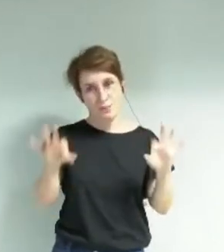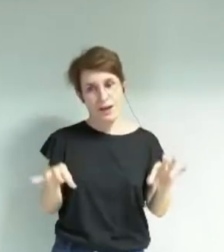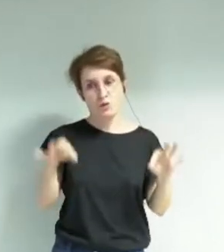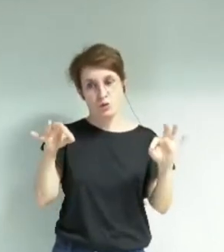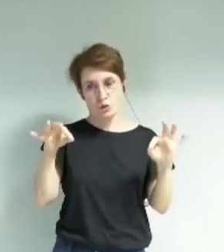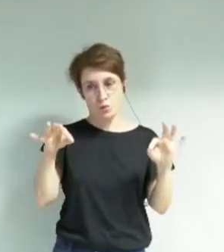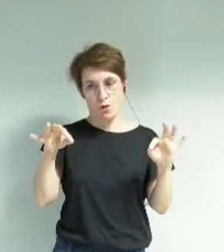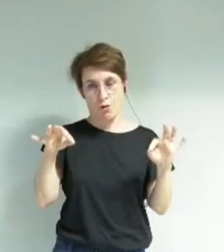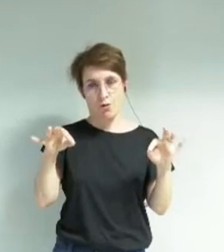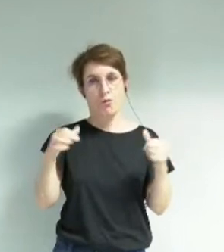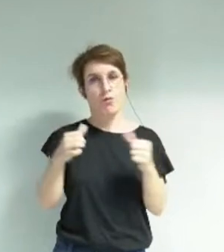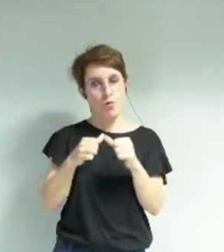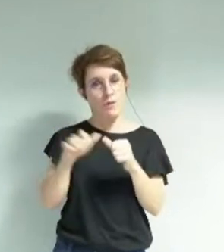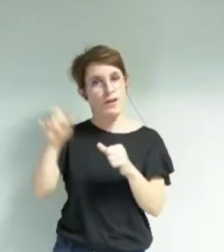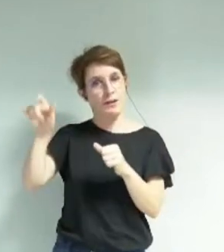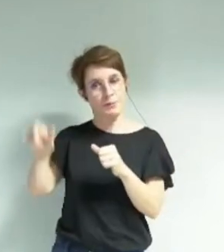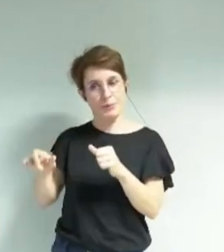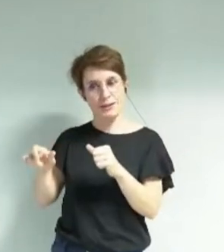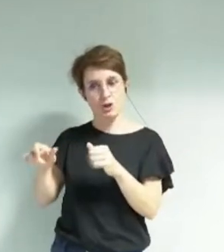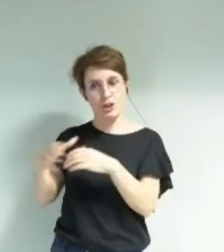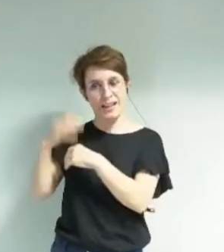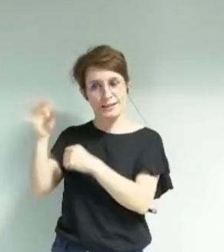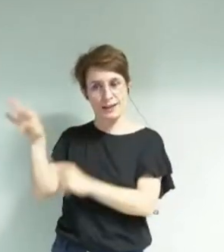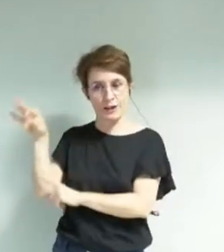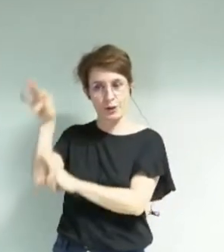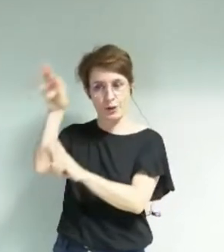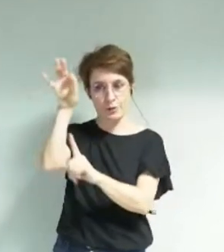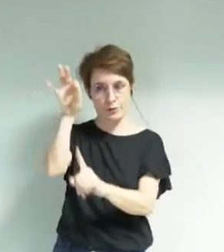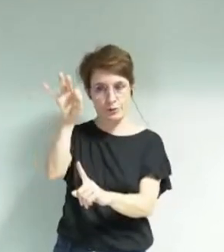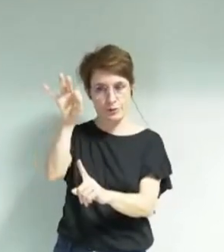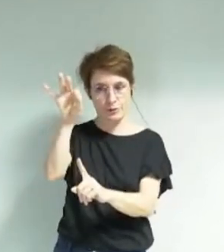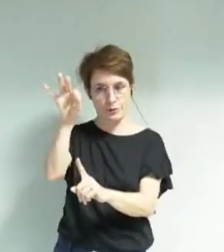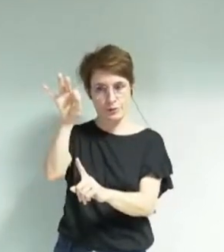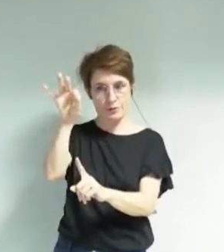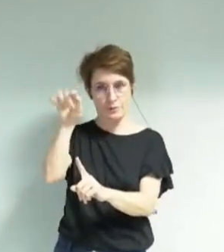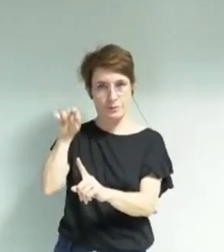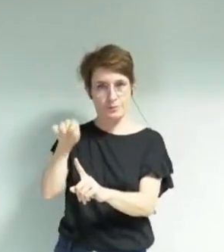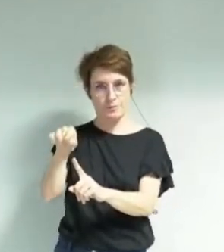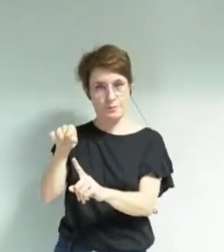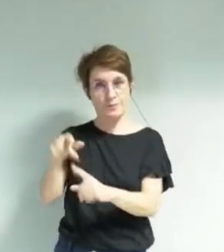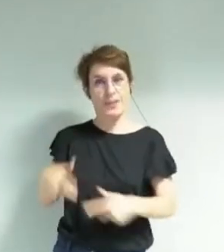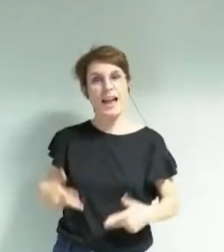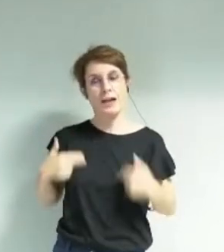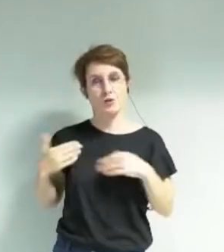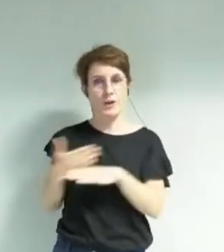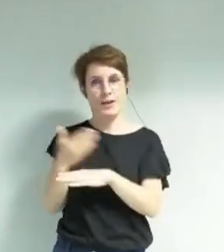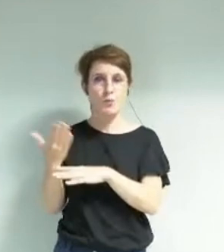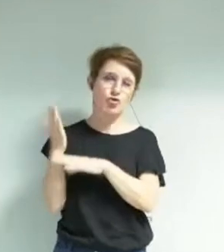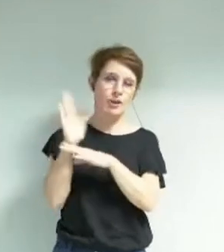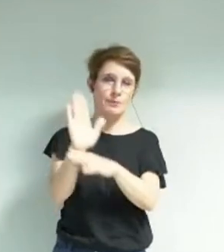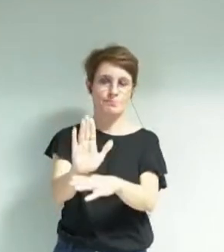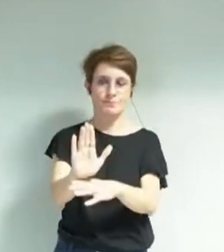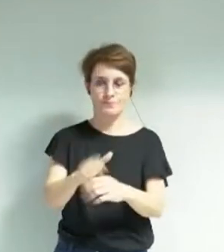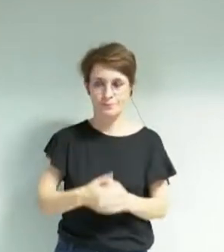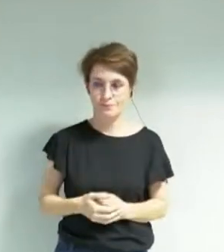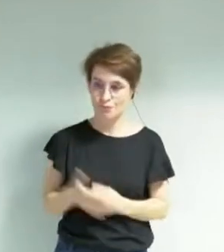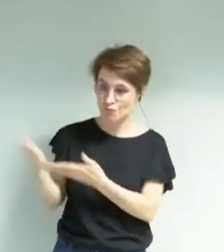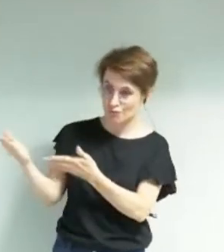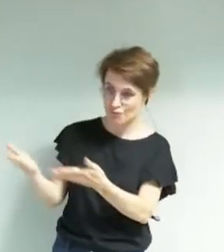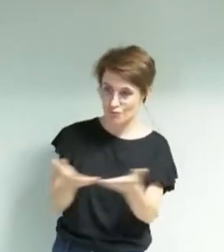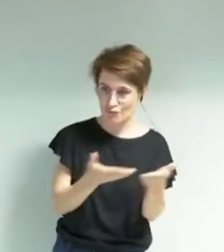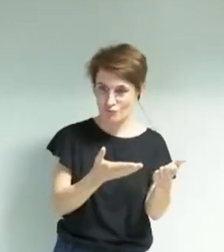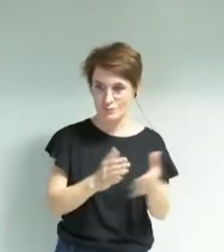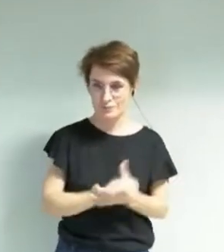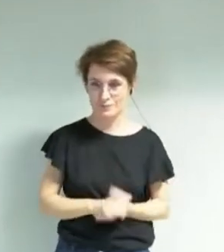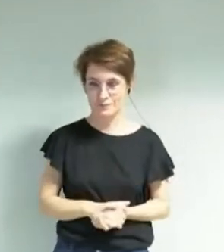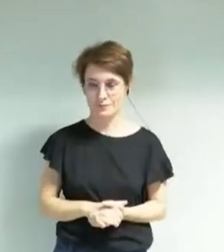afin de donner la parole aux personnes venant présenter le résultat de cet atelier de projet. Je les invite à venir à la